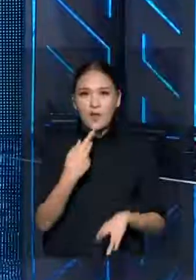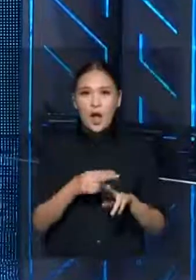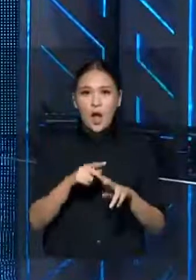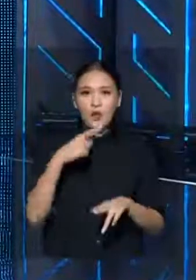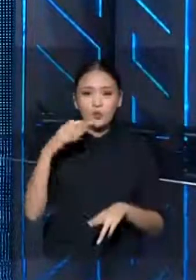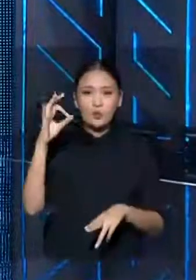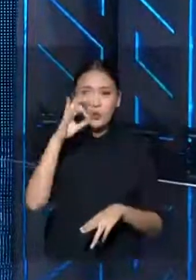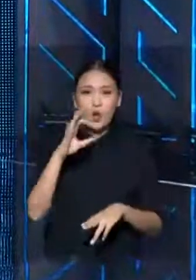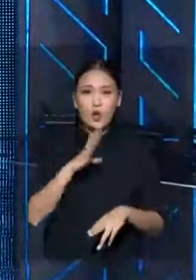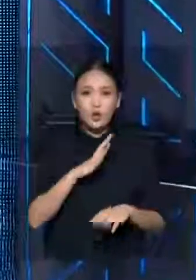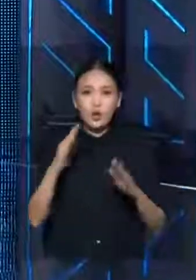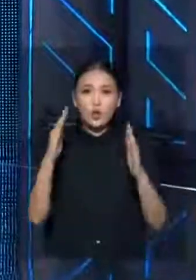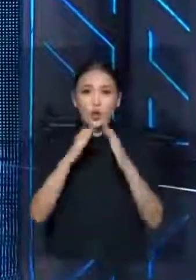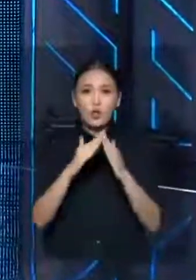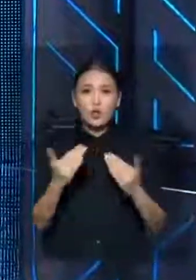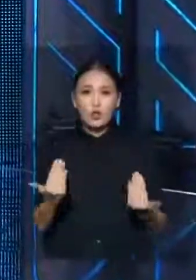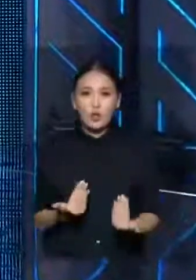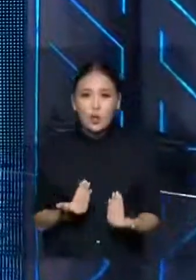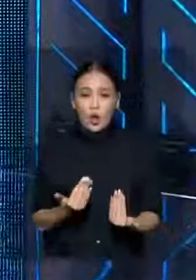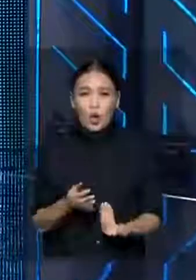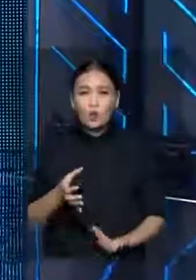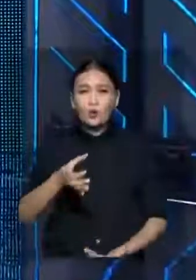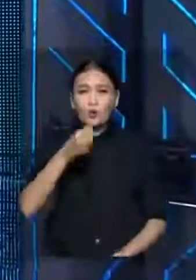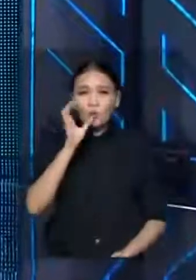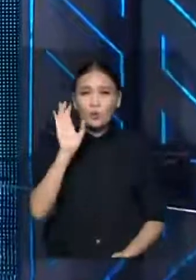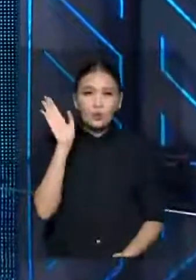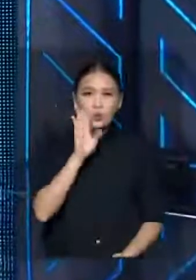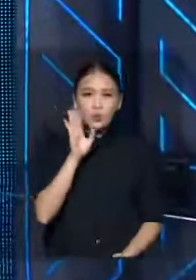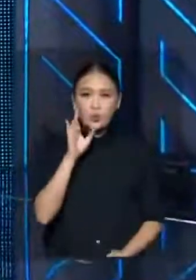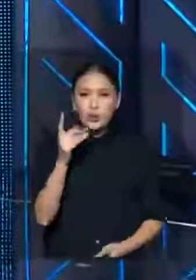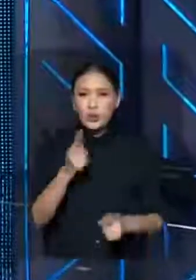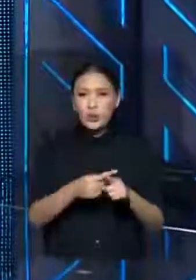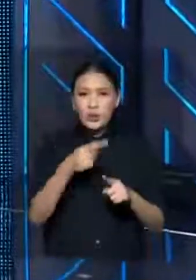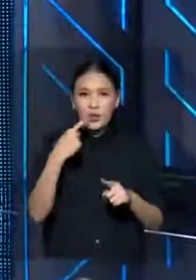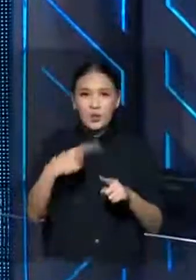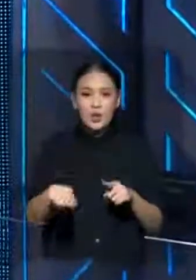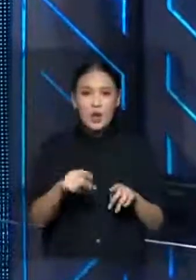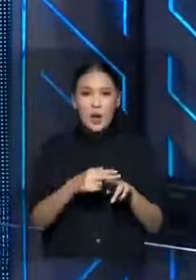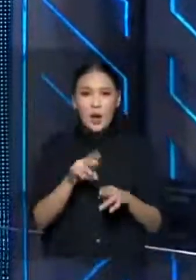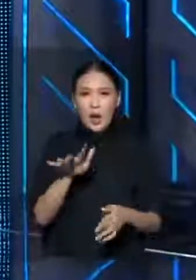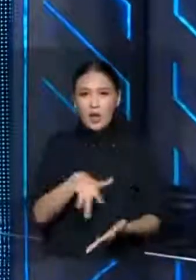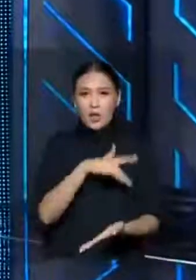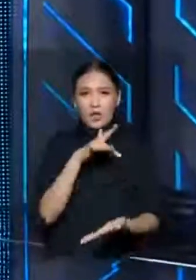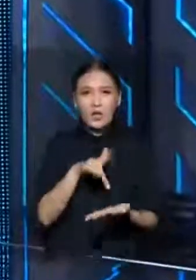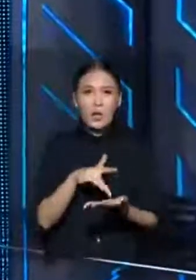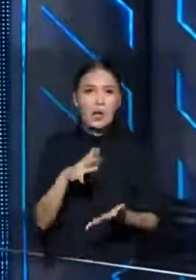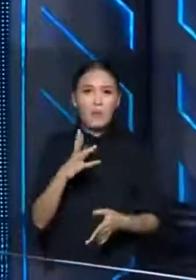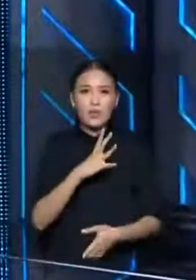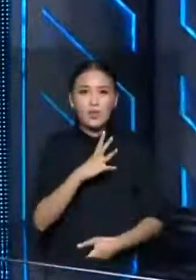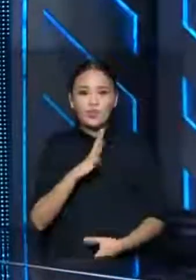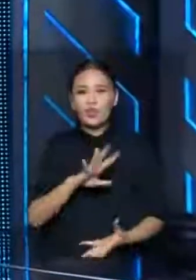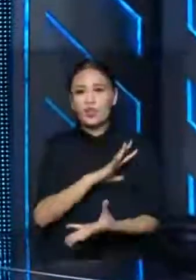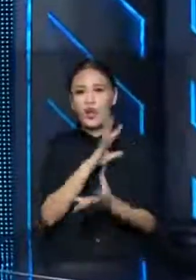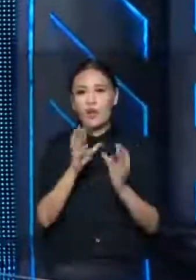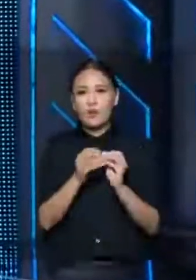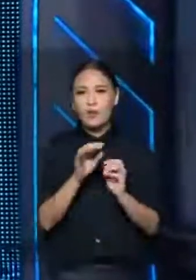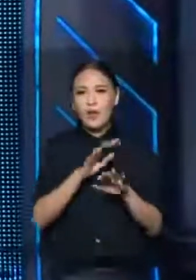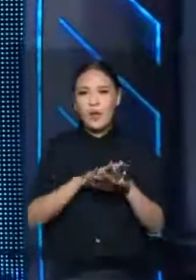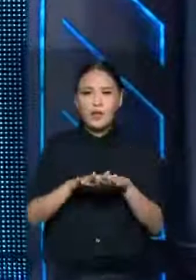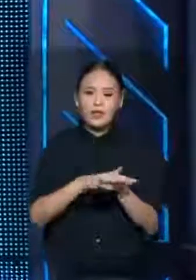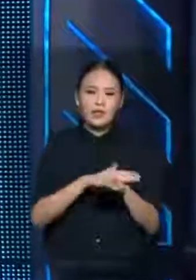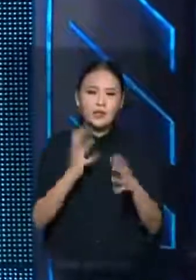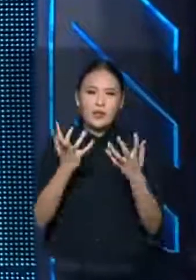Айтуларынша, үйде келіп тұрған ауысу үшіуге жарамсыз Қазер қаланың ағламерациясында жалпы қалық саны